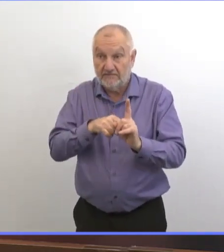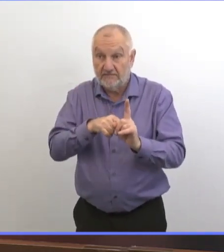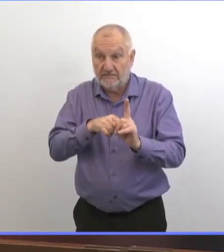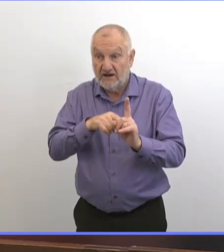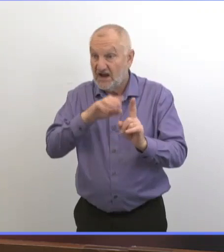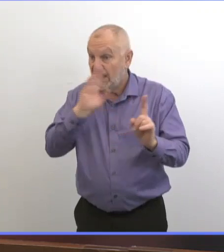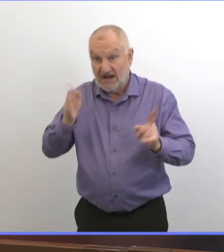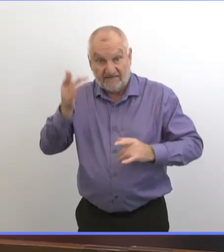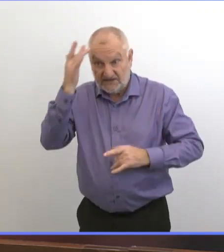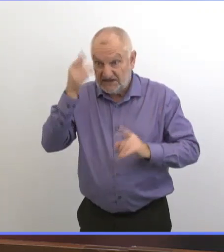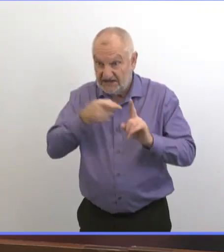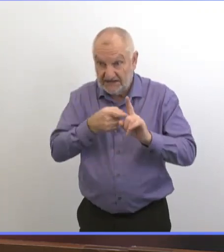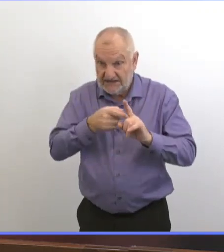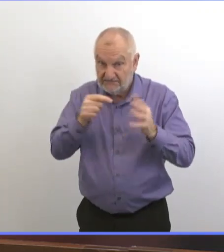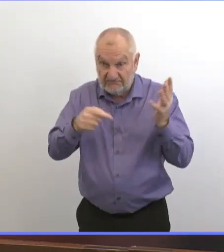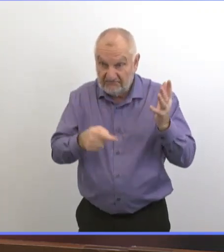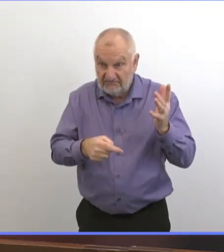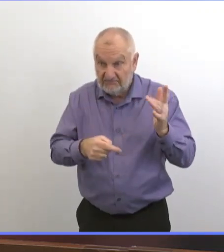maladie.